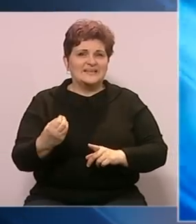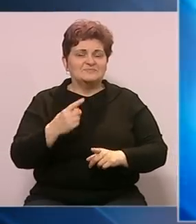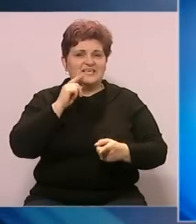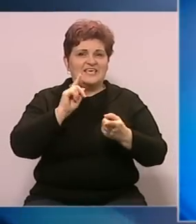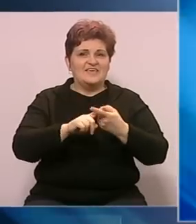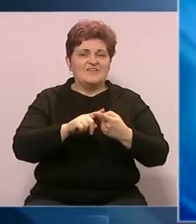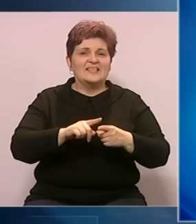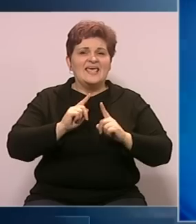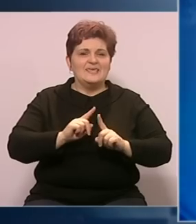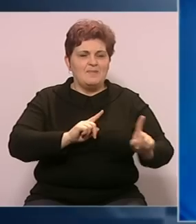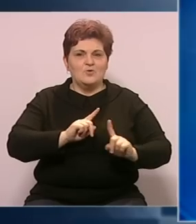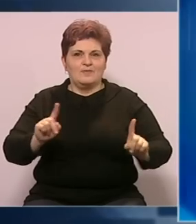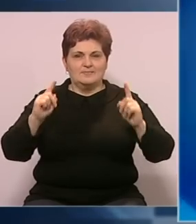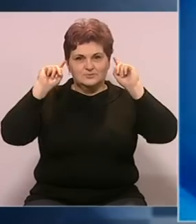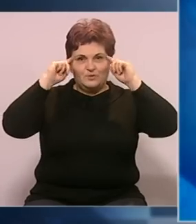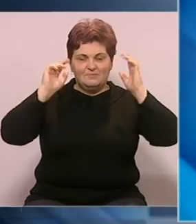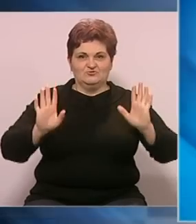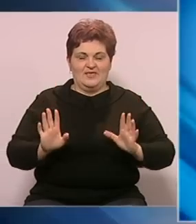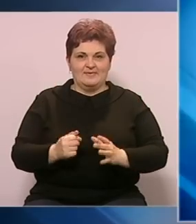Federaciji imaju različite stavove.